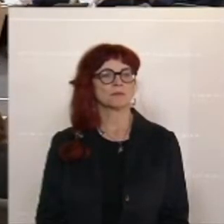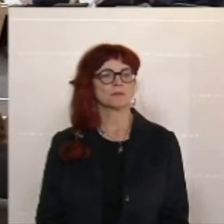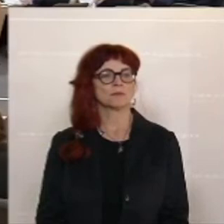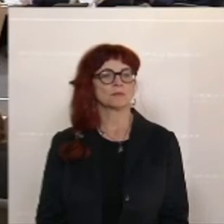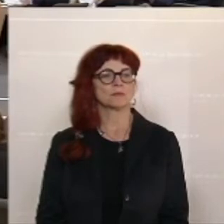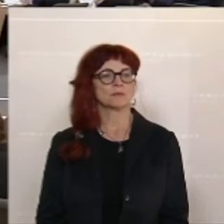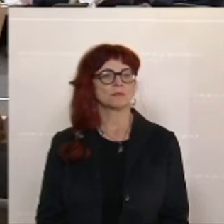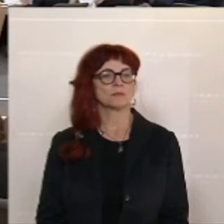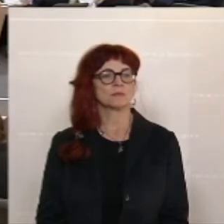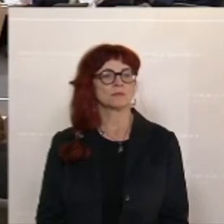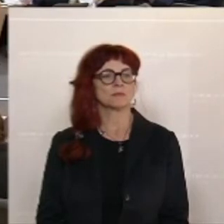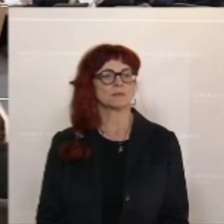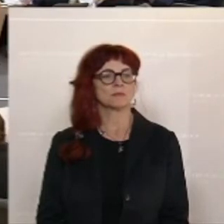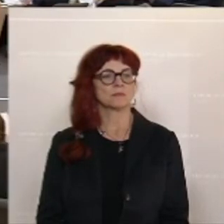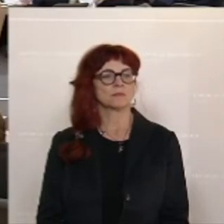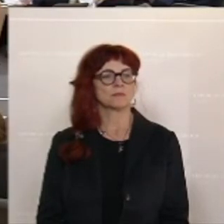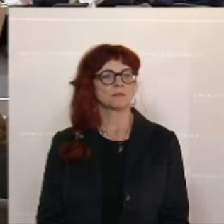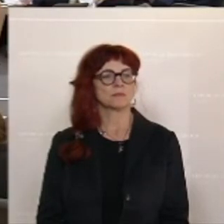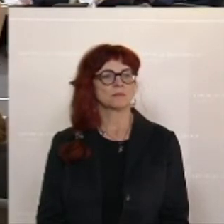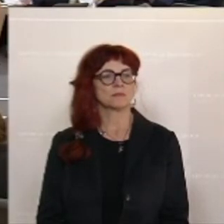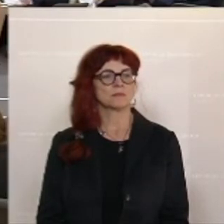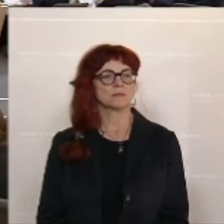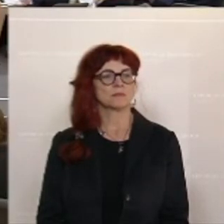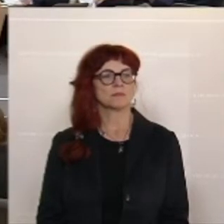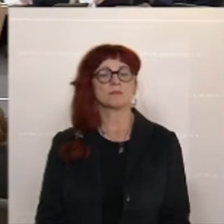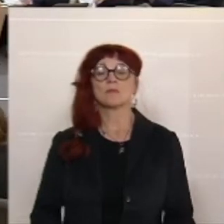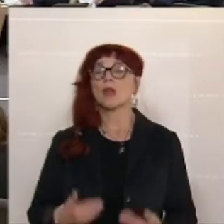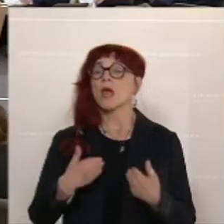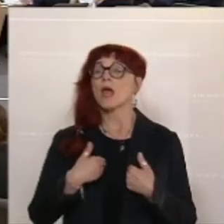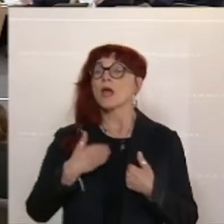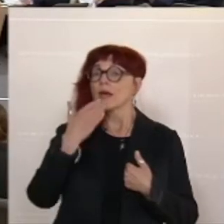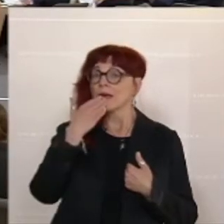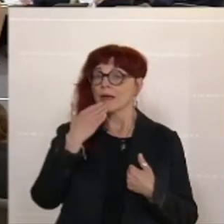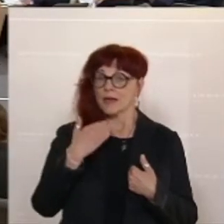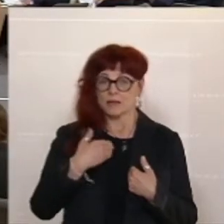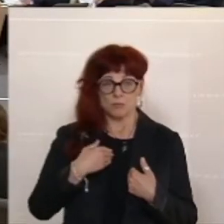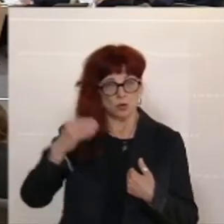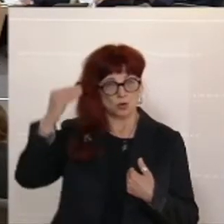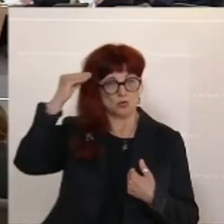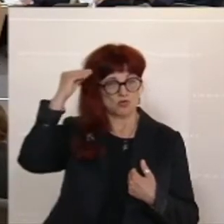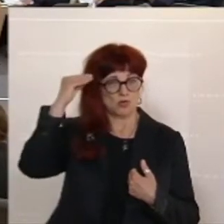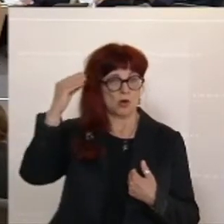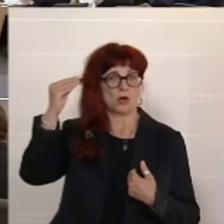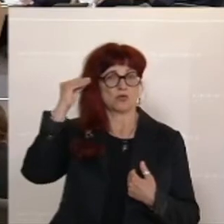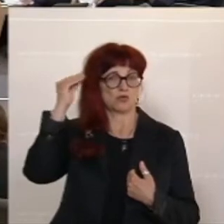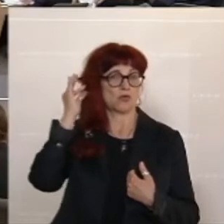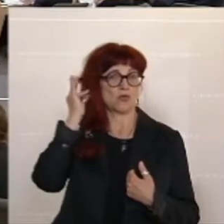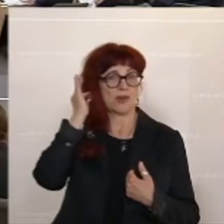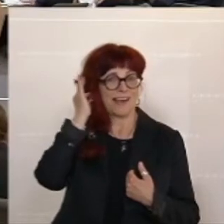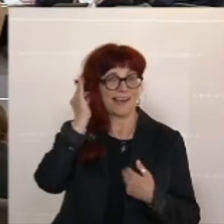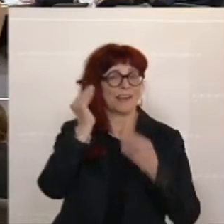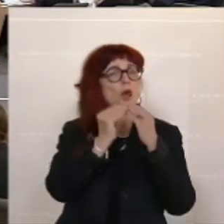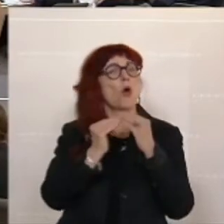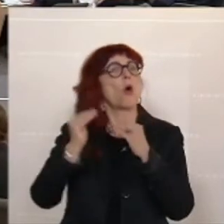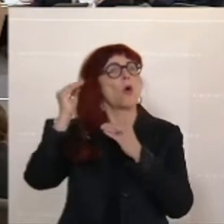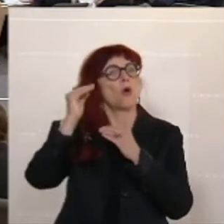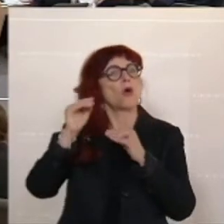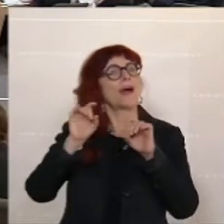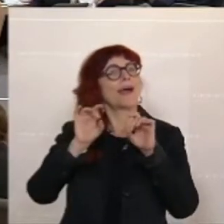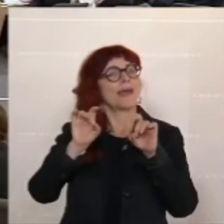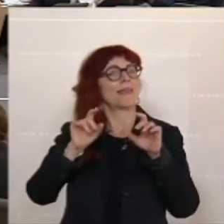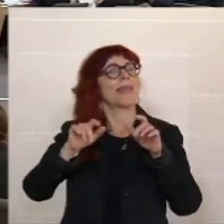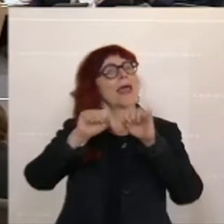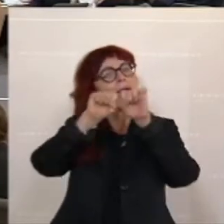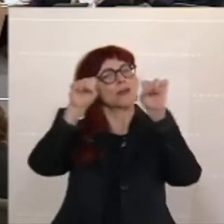die beschlossen wurde. In Richtung Preisdeckel, meint Nehammer, Preisdeckel funktionieren nicht, wie man bei anderen Ländern